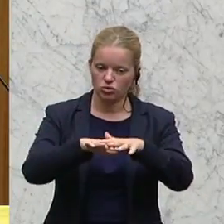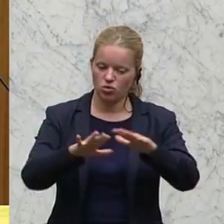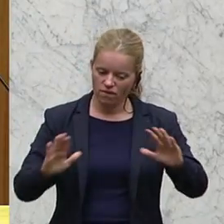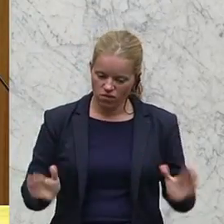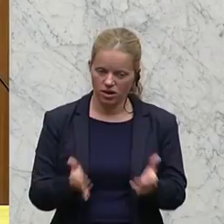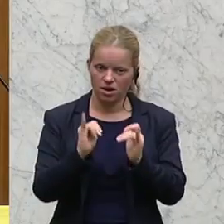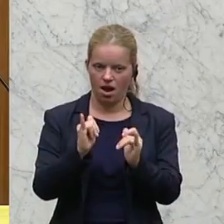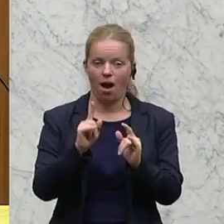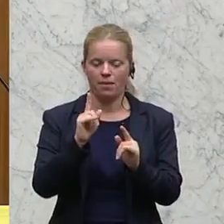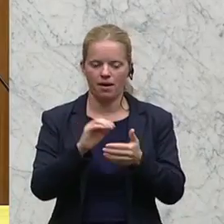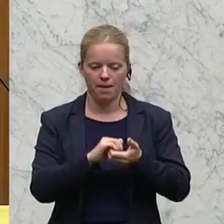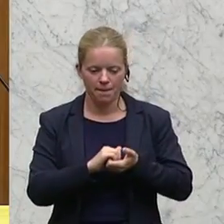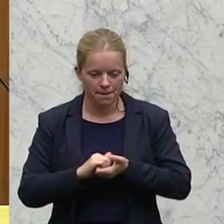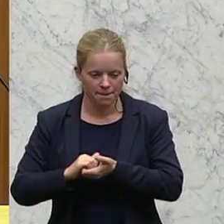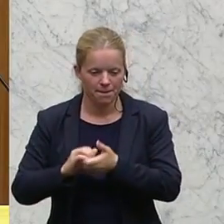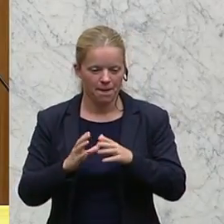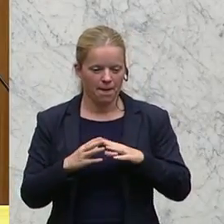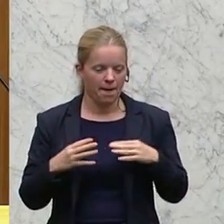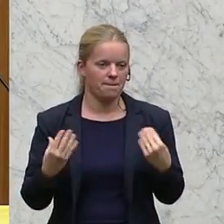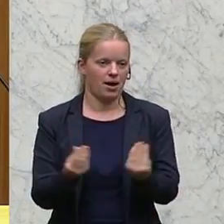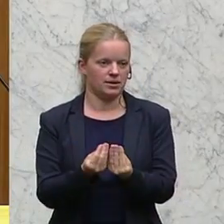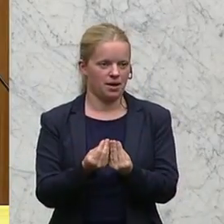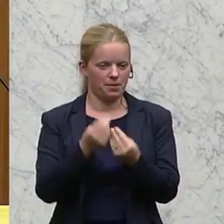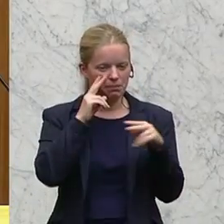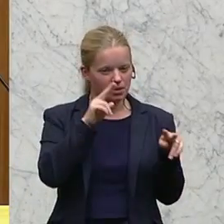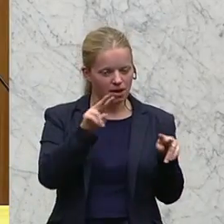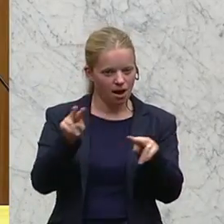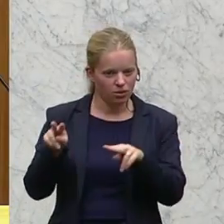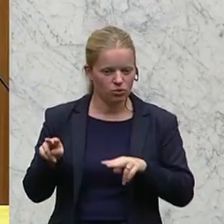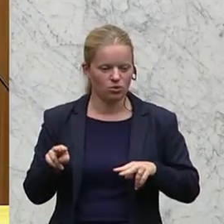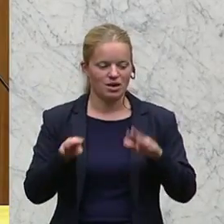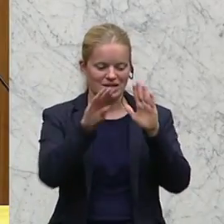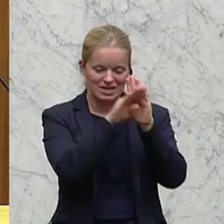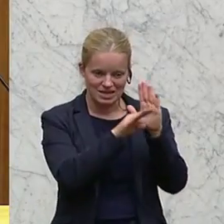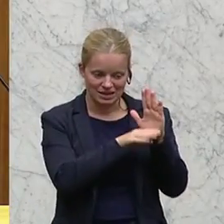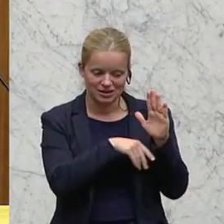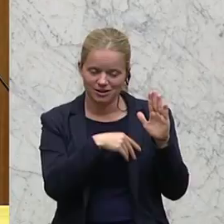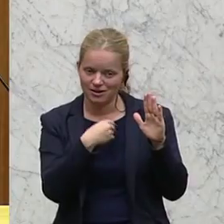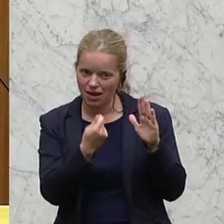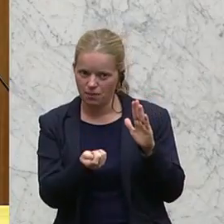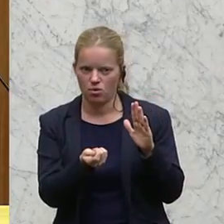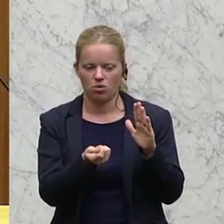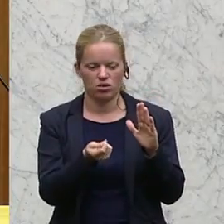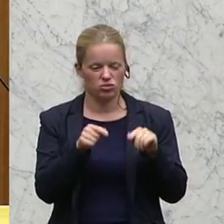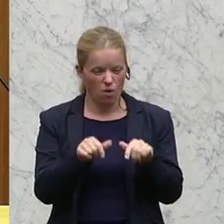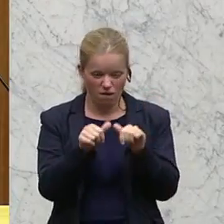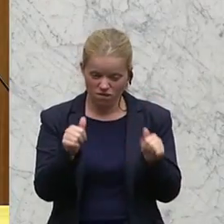ist eine gemeinsame gesamtheitliche Betrachtung und Gesetzgebung in dieser Form